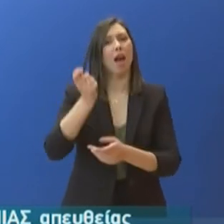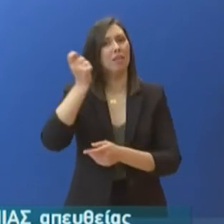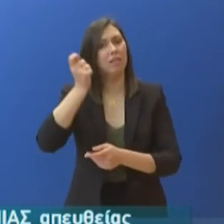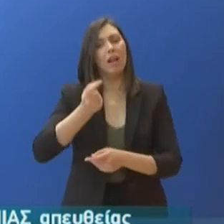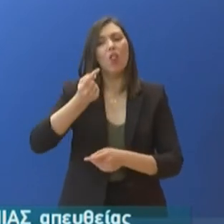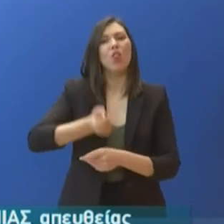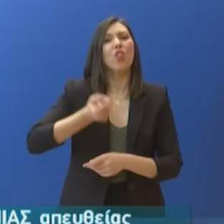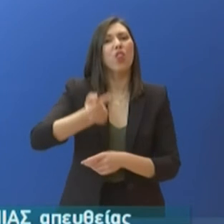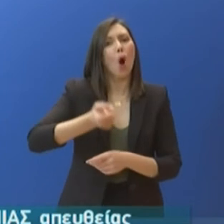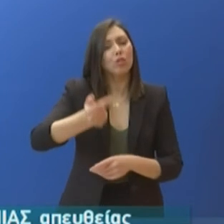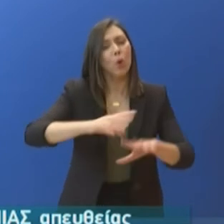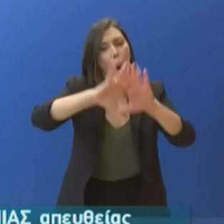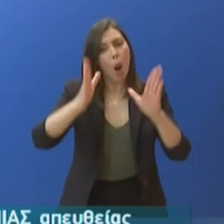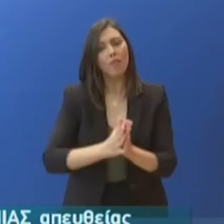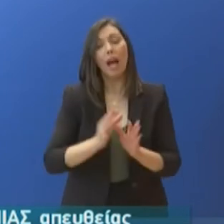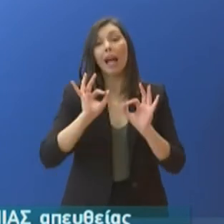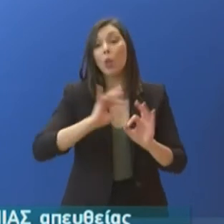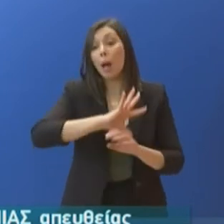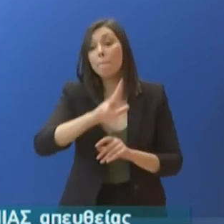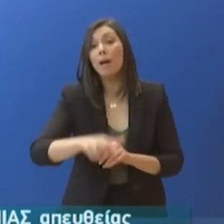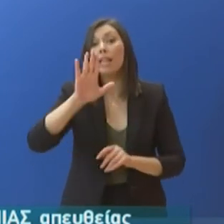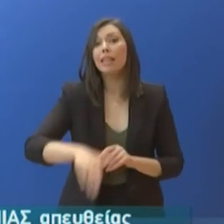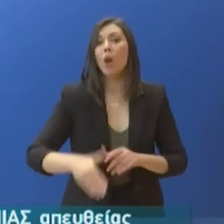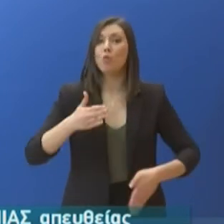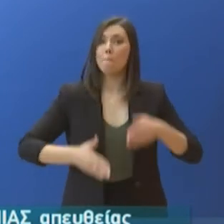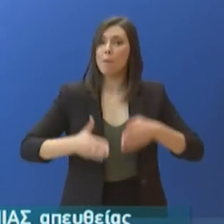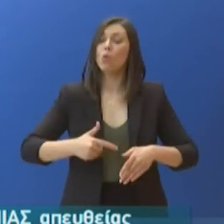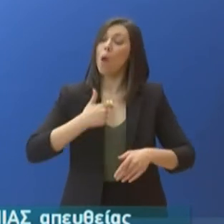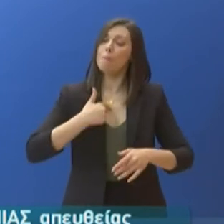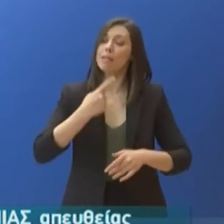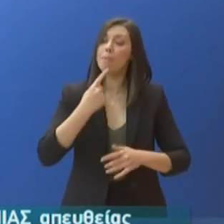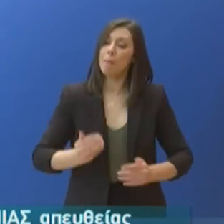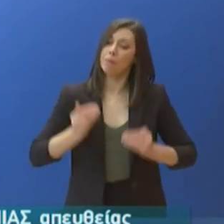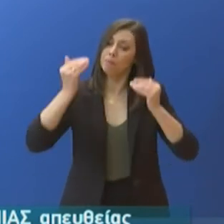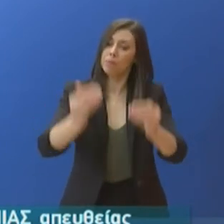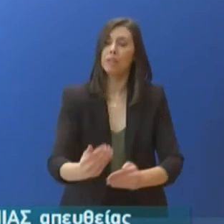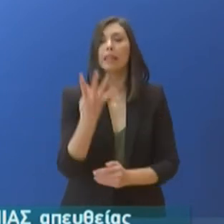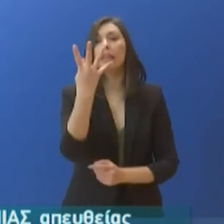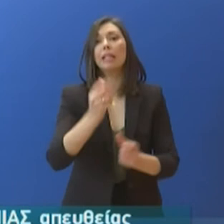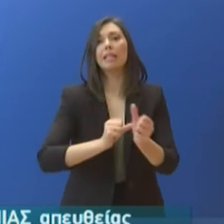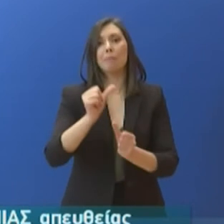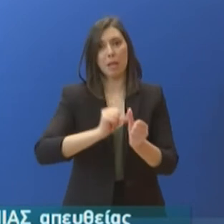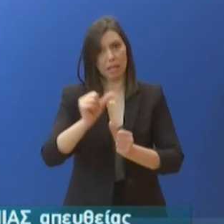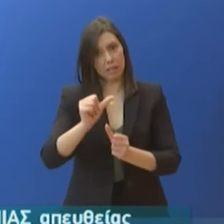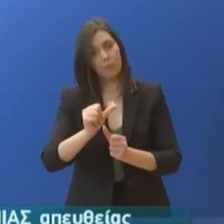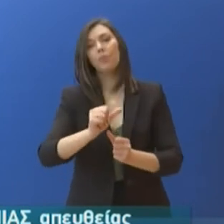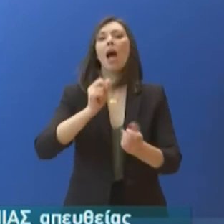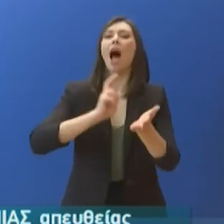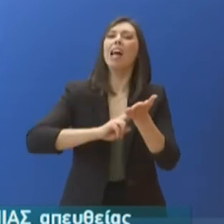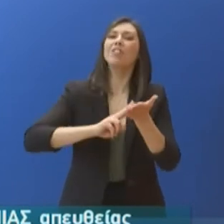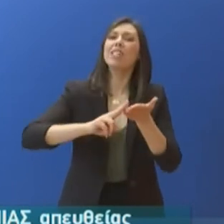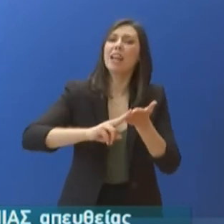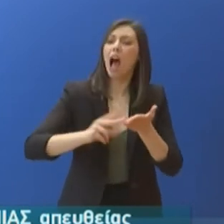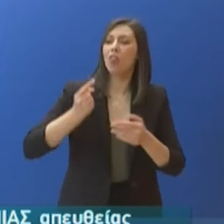βεβαιωμένων οφειλών πληρωταίων μέχρι το τέλος Μαρτίου. Την αναστολή για τρεις μήνες της πληρωμής των ασφαλιστικών εισφορών